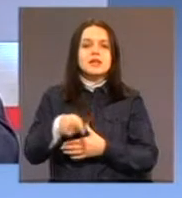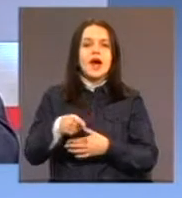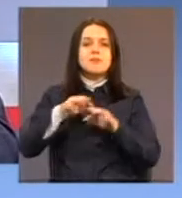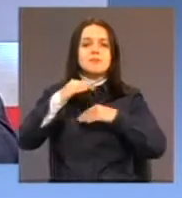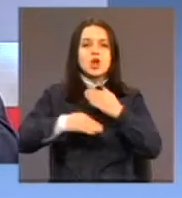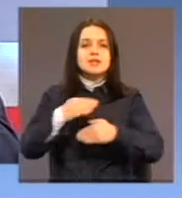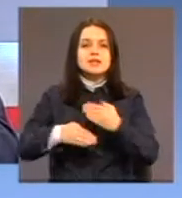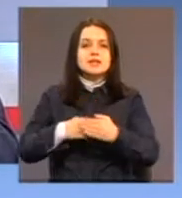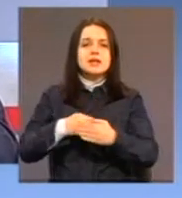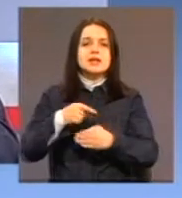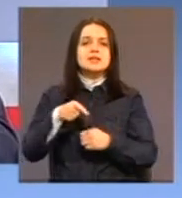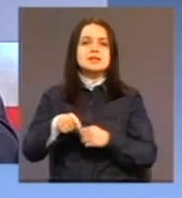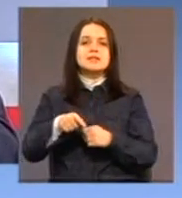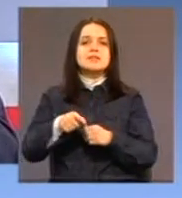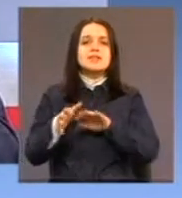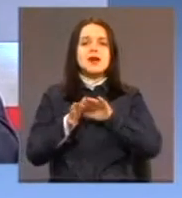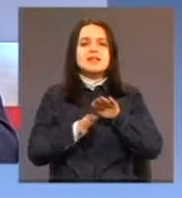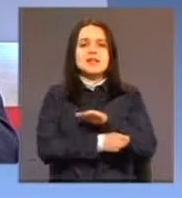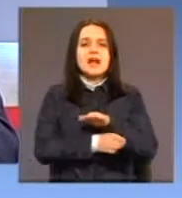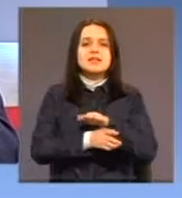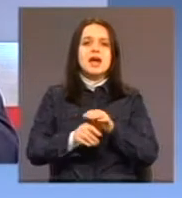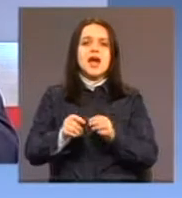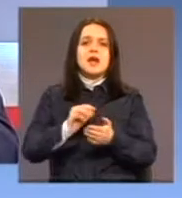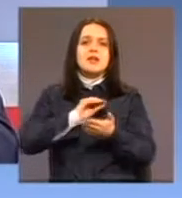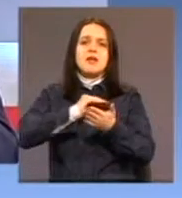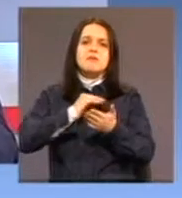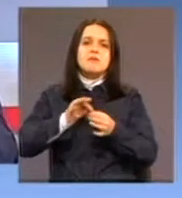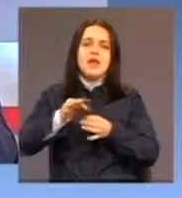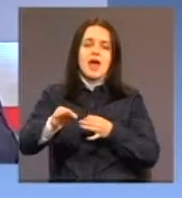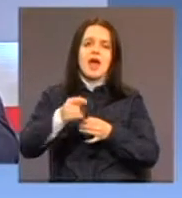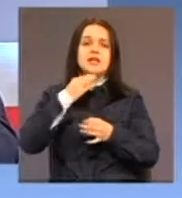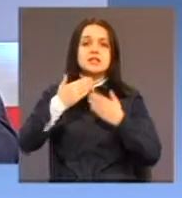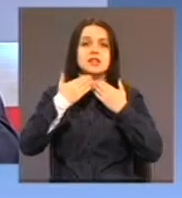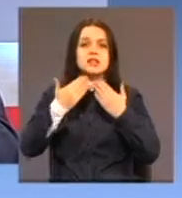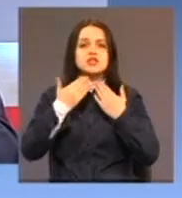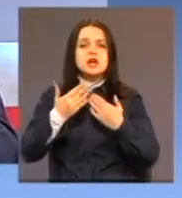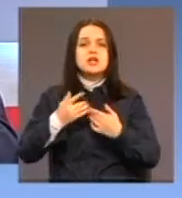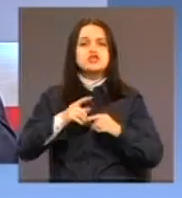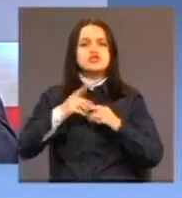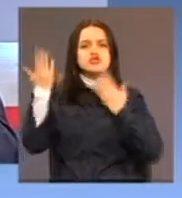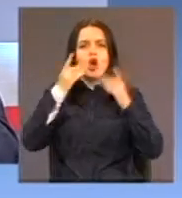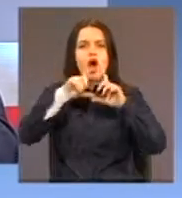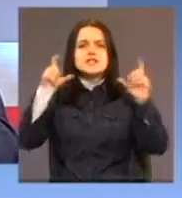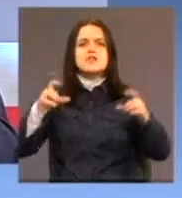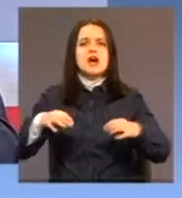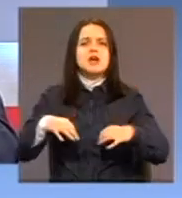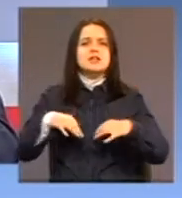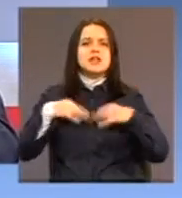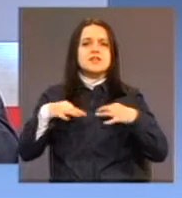nedorečene neke mjere kad se tiče i školstva, zdravstva, socijalne zaštite. Tako da